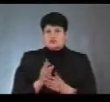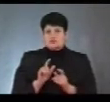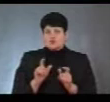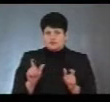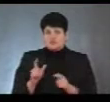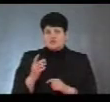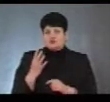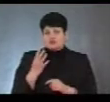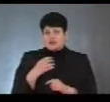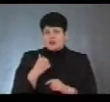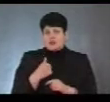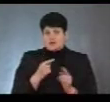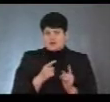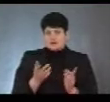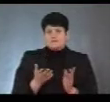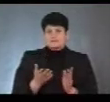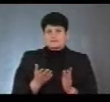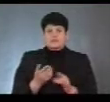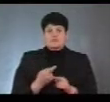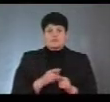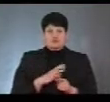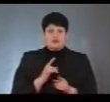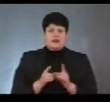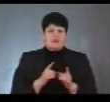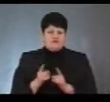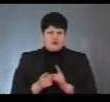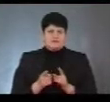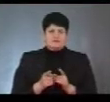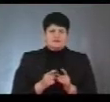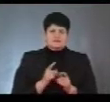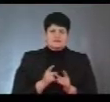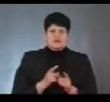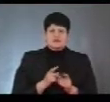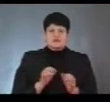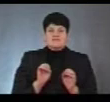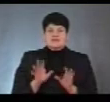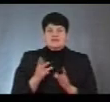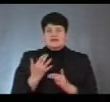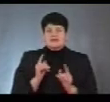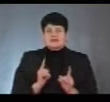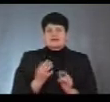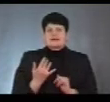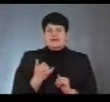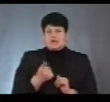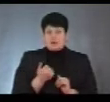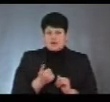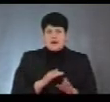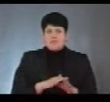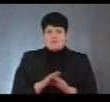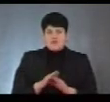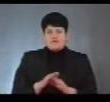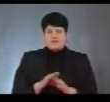роки, тому що міграційно також були реформи, їх там реформували, вони передали лише за кілька років, а повна